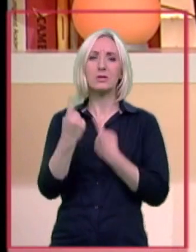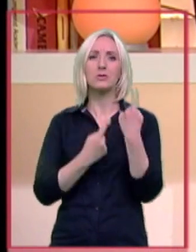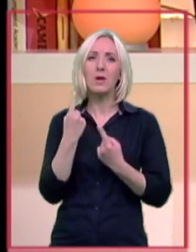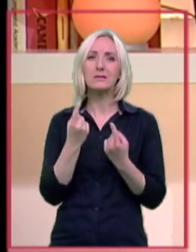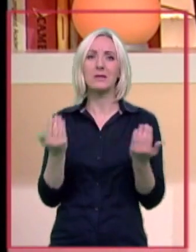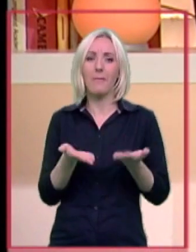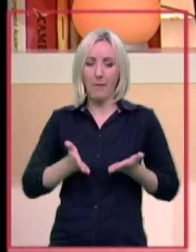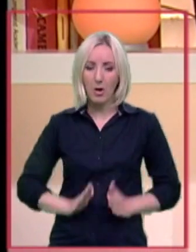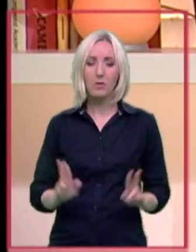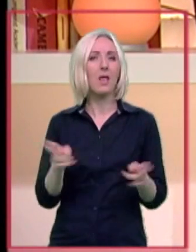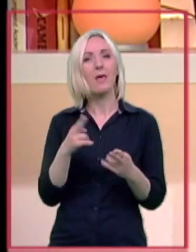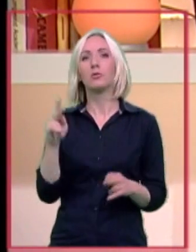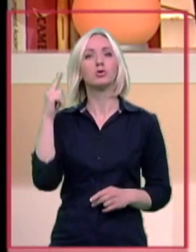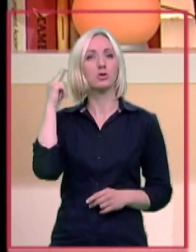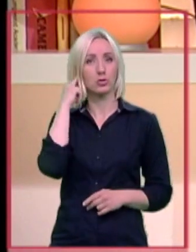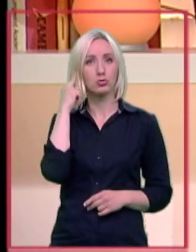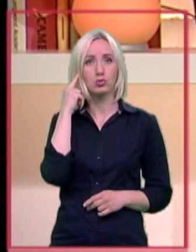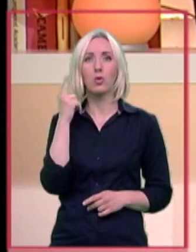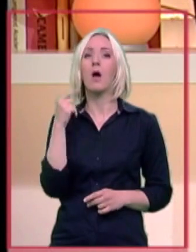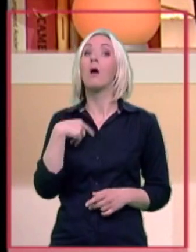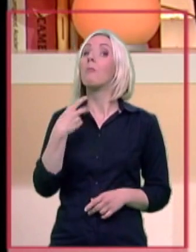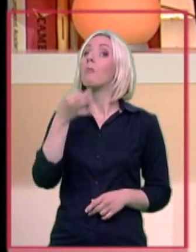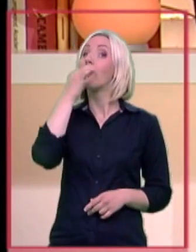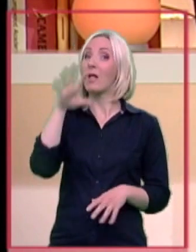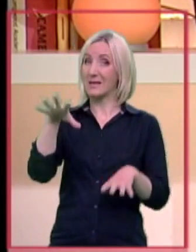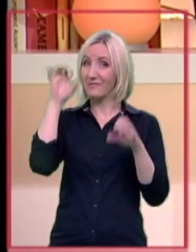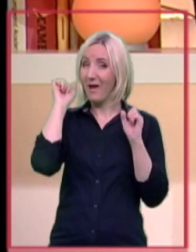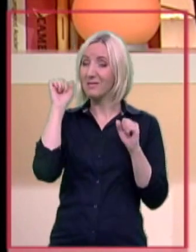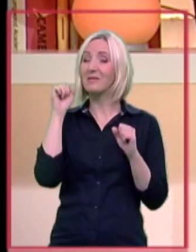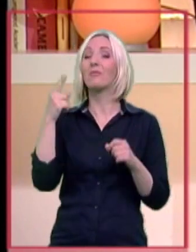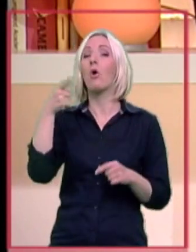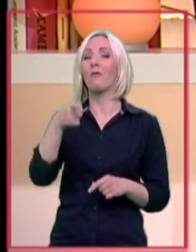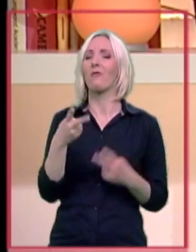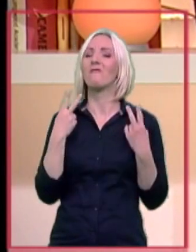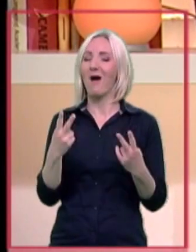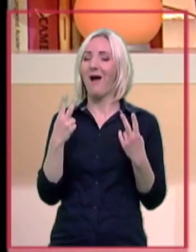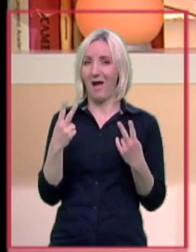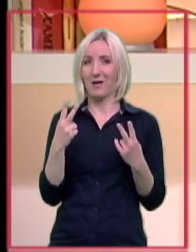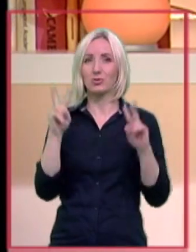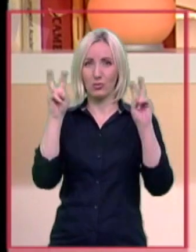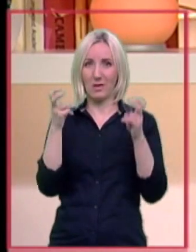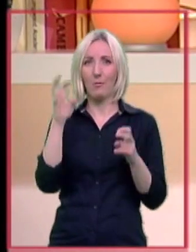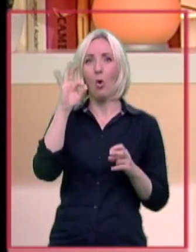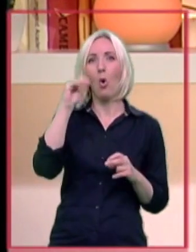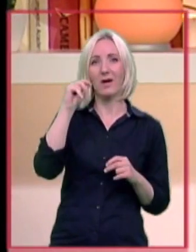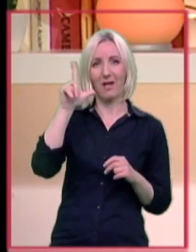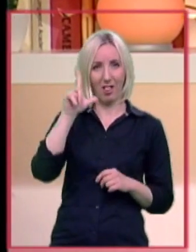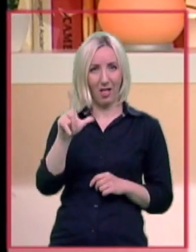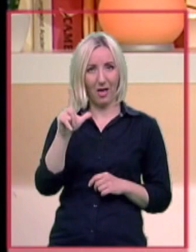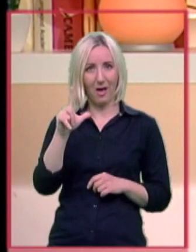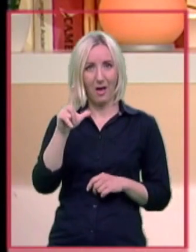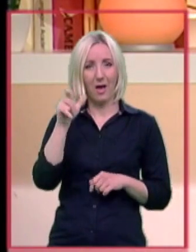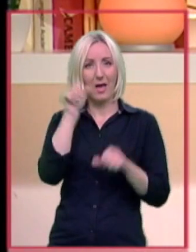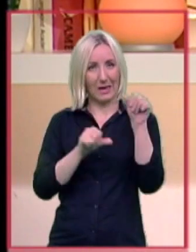može da čuje. Da bolje shvatimo ovu vrlo važnu temu, pomoći će nam stručnjak, otorino-laringolog, zapravo orela hirurg, profesor dr.